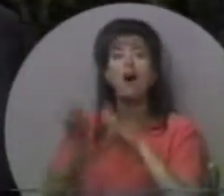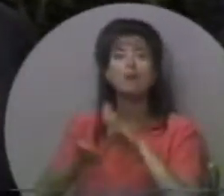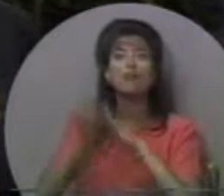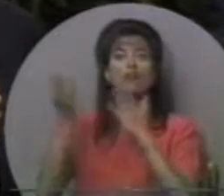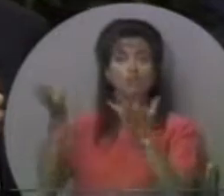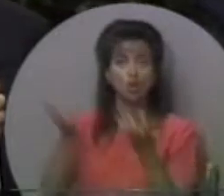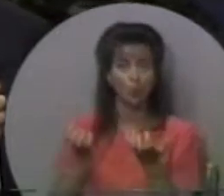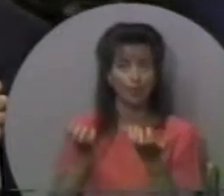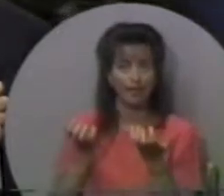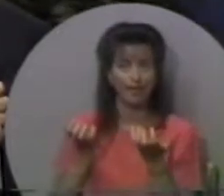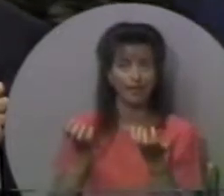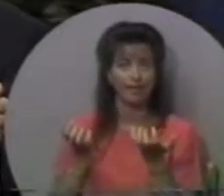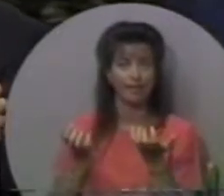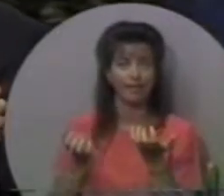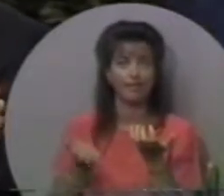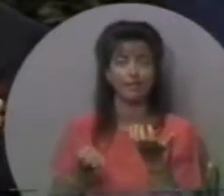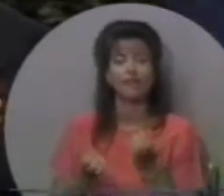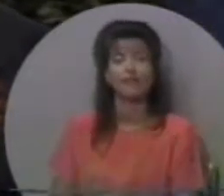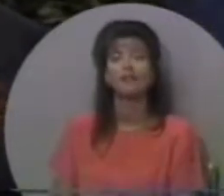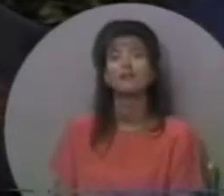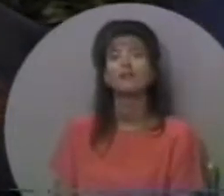Його діяльної волі.